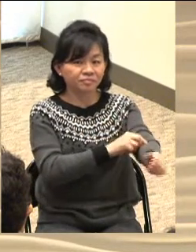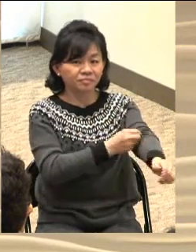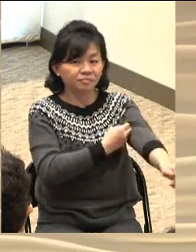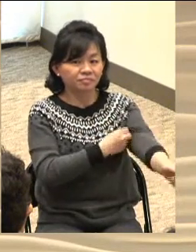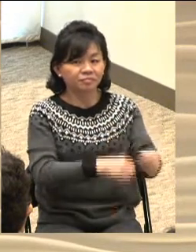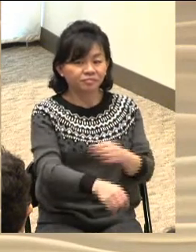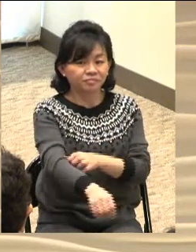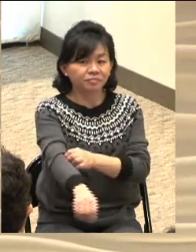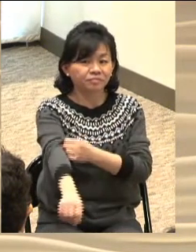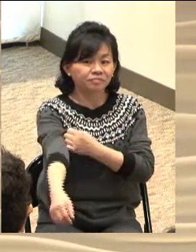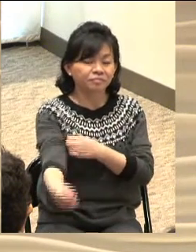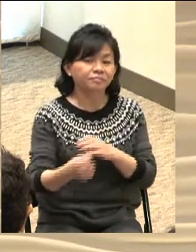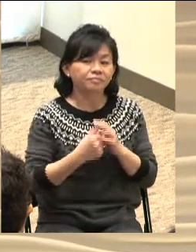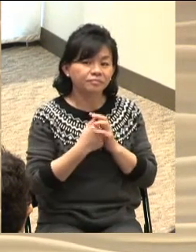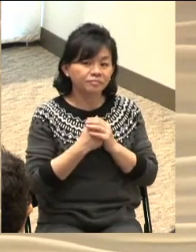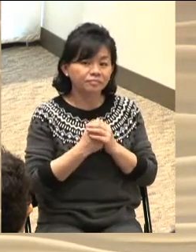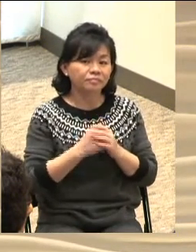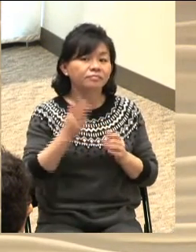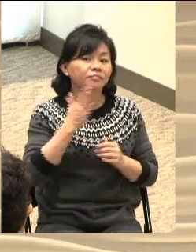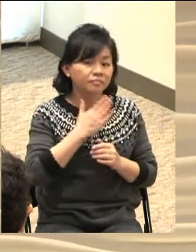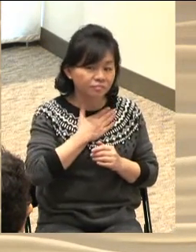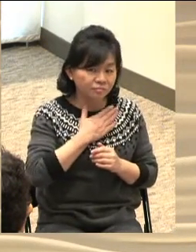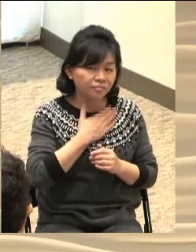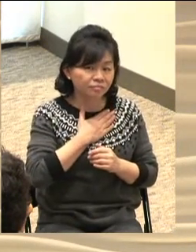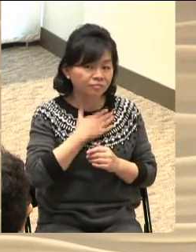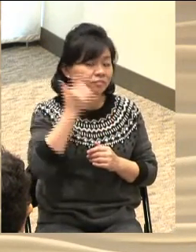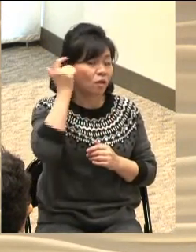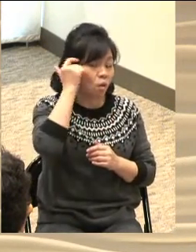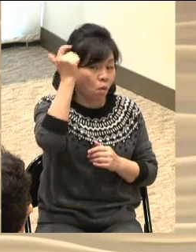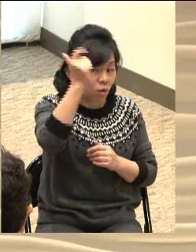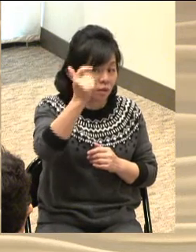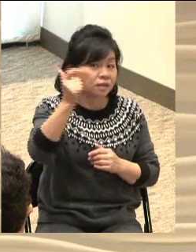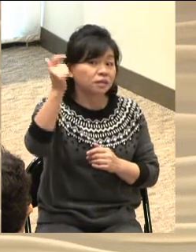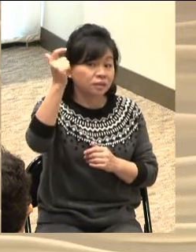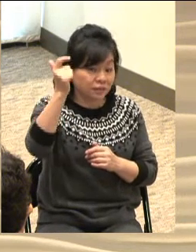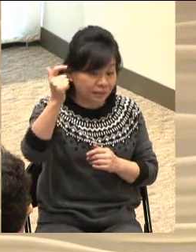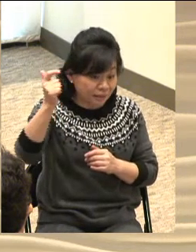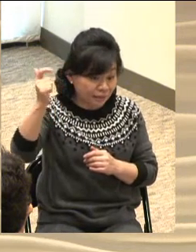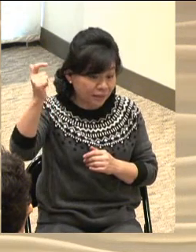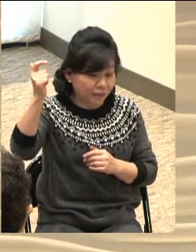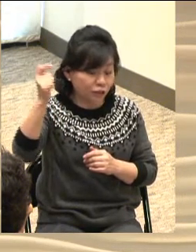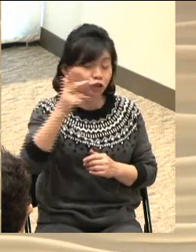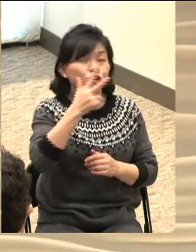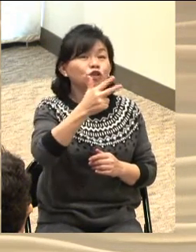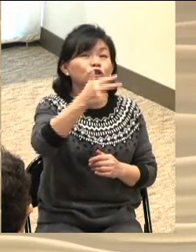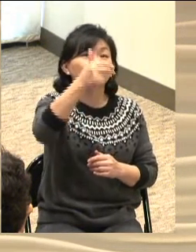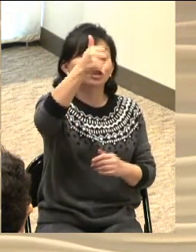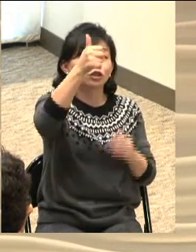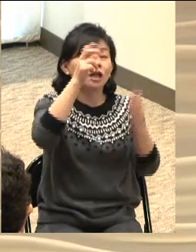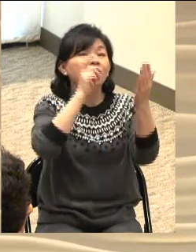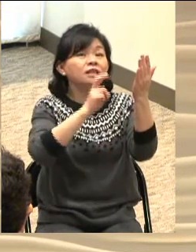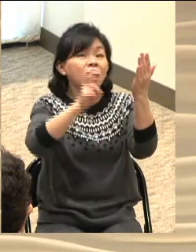기억이 납니다 내 영혼이 주를